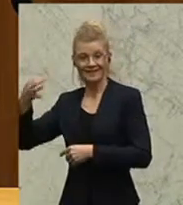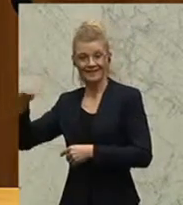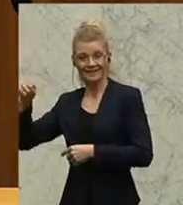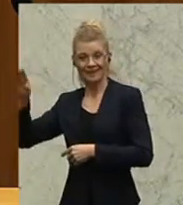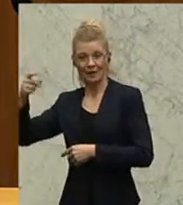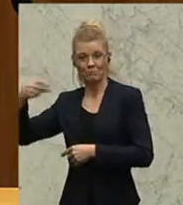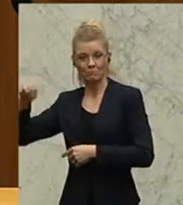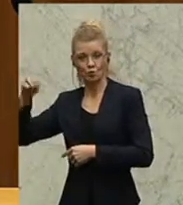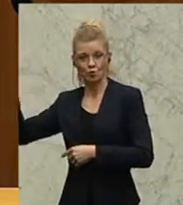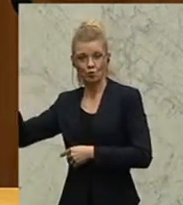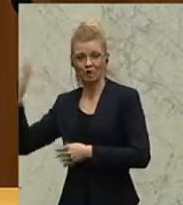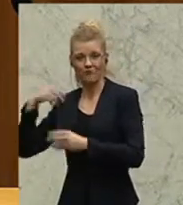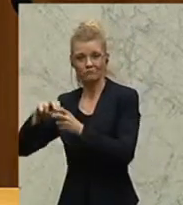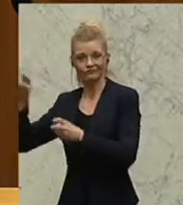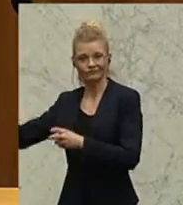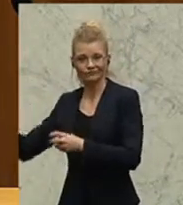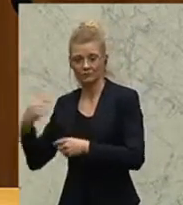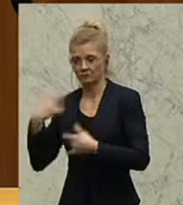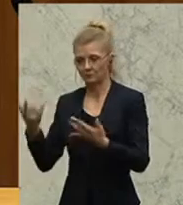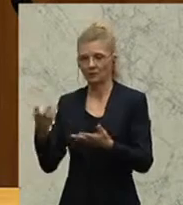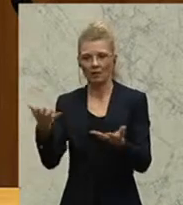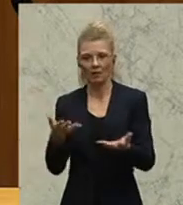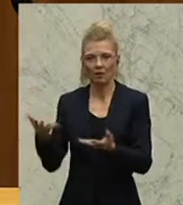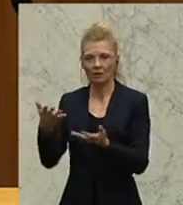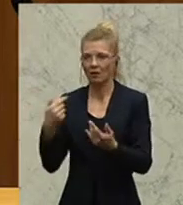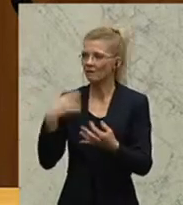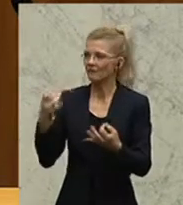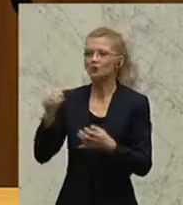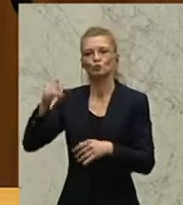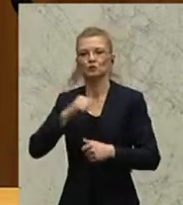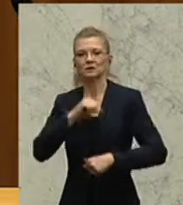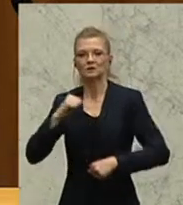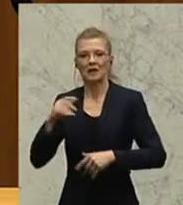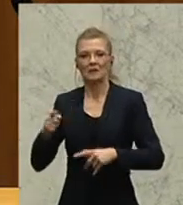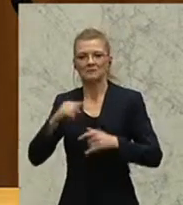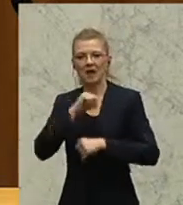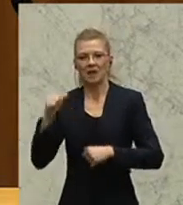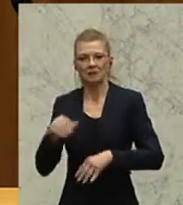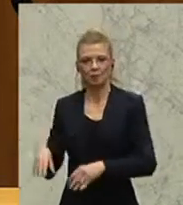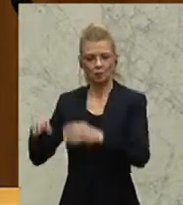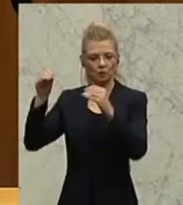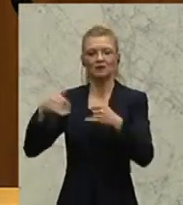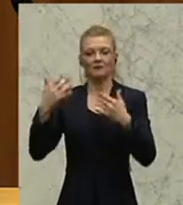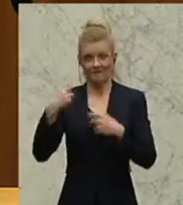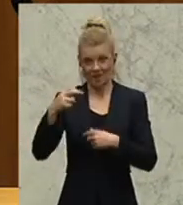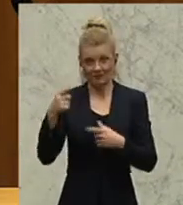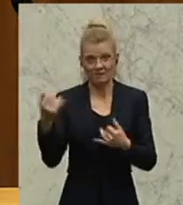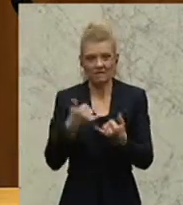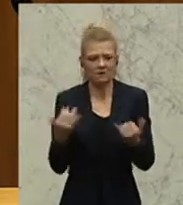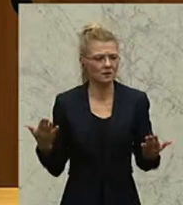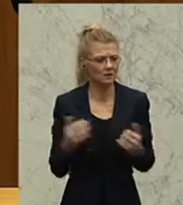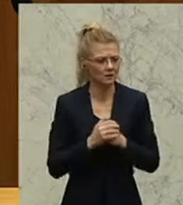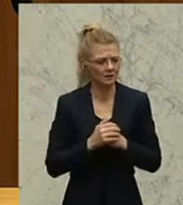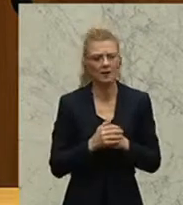und man saß mehr oder weniger auf einer Liegenschaft und musste dann selber eine Akademie gründen. Dann geht es ja weiter. Dann geht es ja weiter. Jetzt ist die Frage,